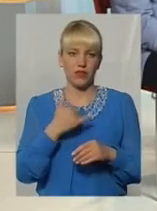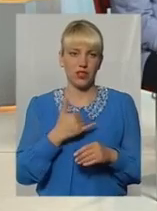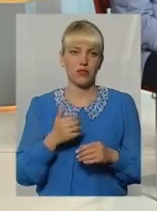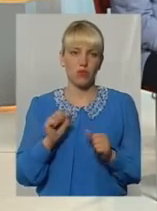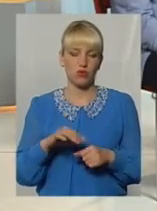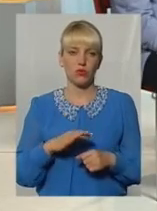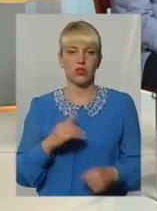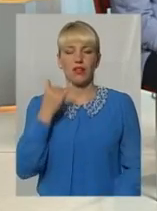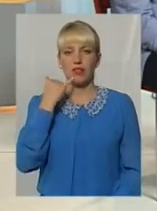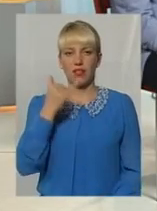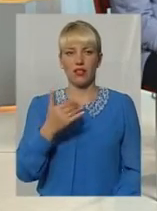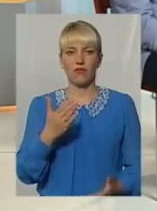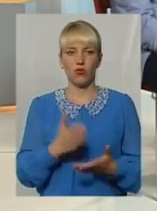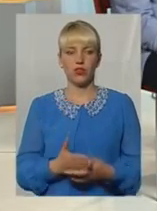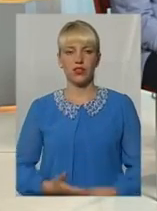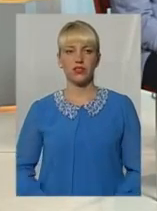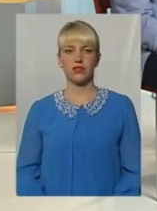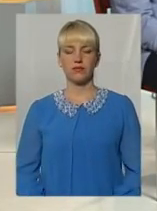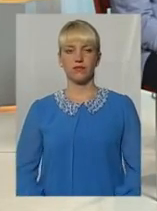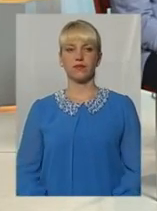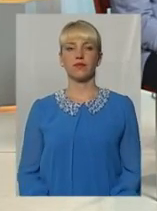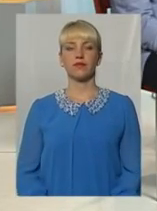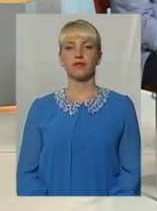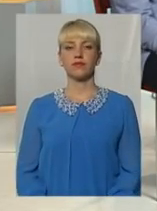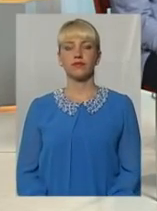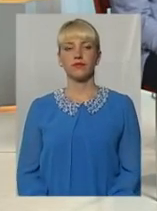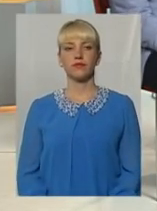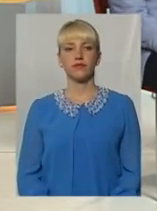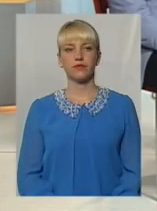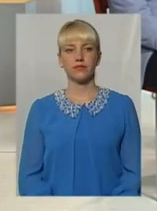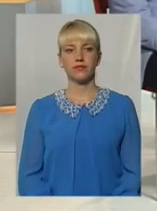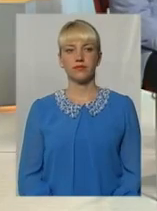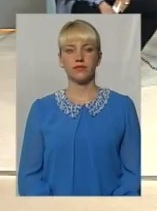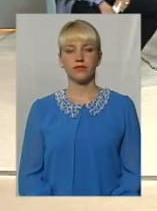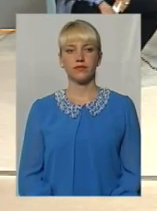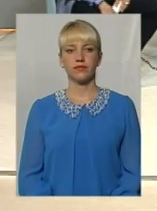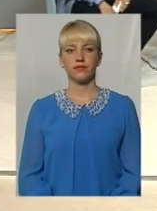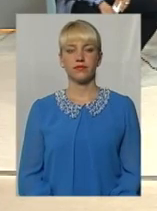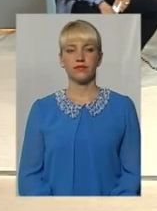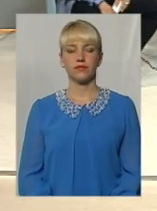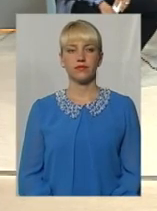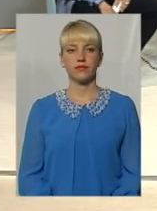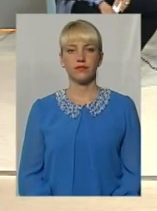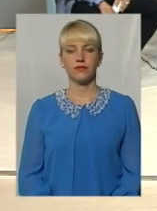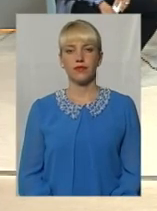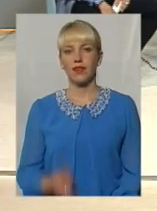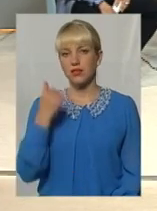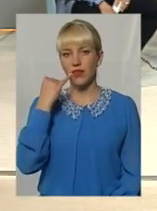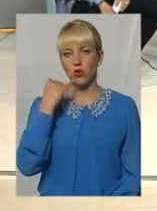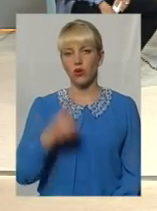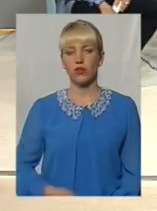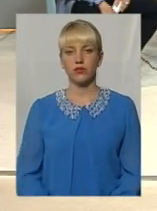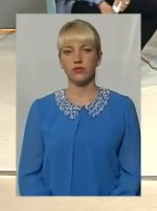ваша позиція. У нас є телефонний дзвінок. Колегами, питань цього немає. нас є дзвінок далі, що довжого. 61,9060,